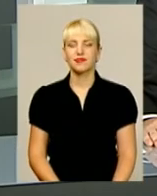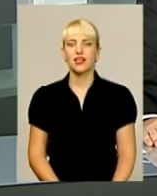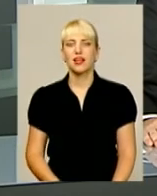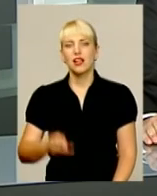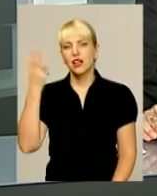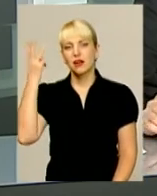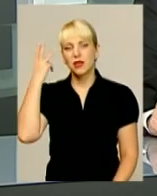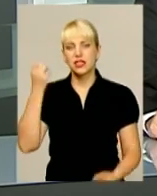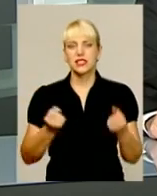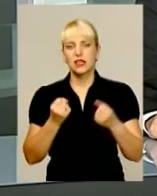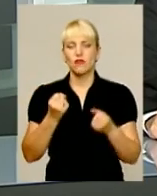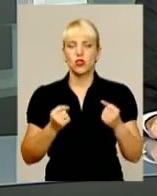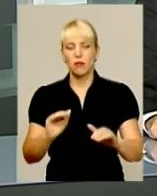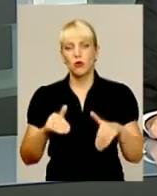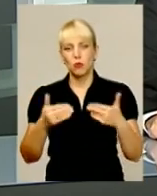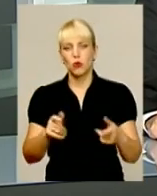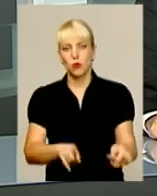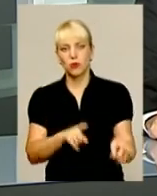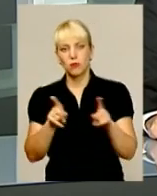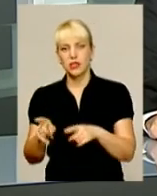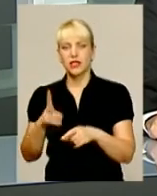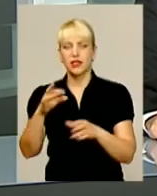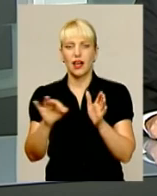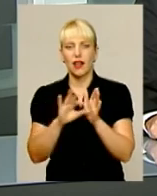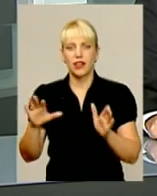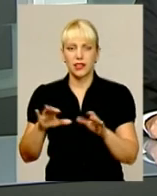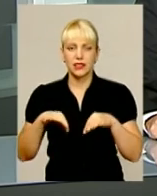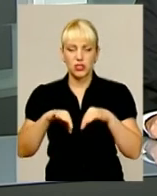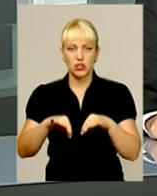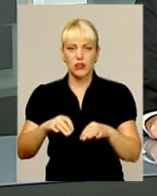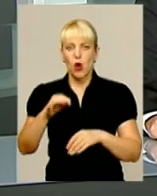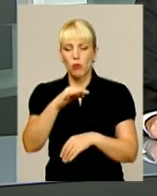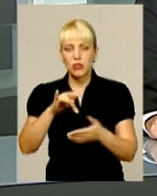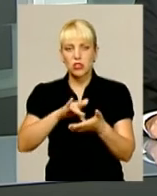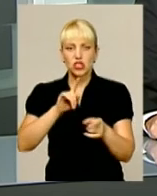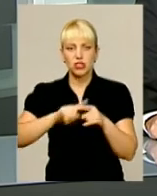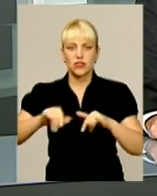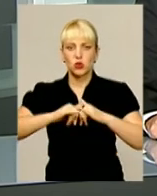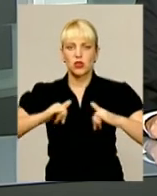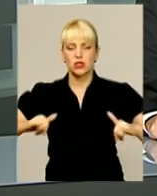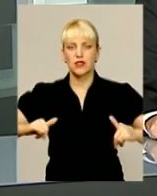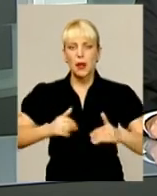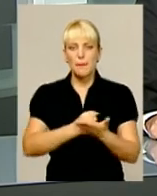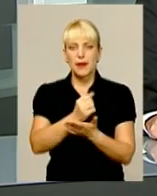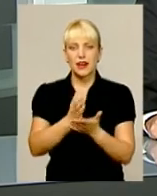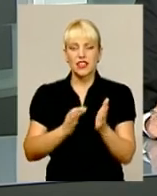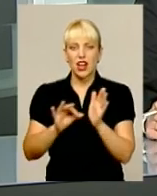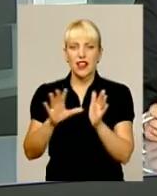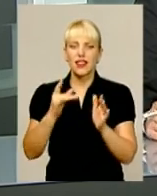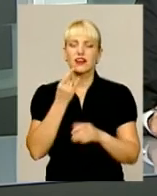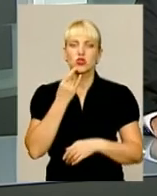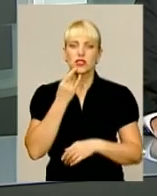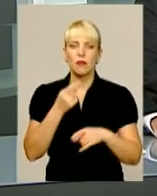Хмельницьким водіям пропонують пересісти на електричні автомобілі. В обласному центрі швидко розвивається мережа електрозаправок.